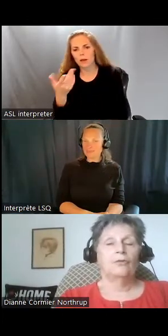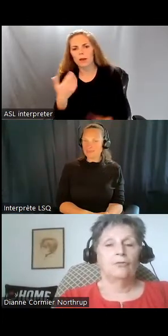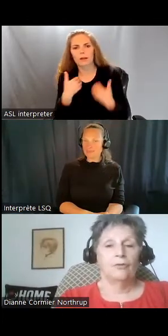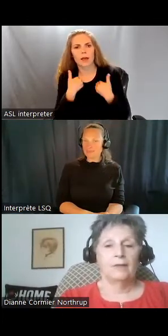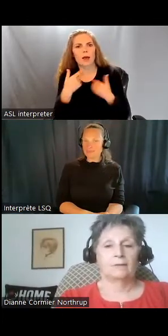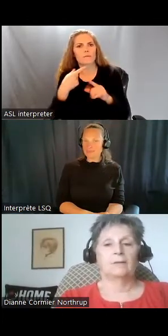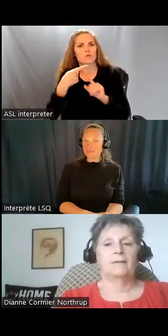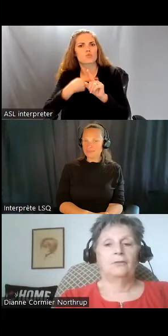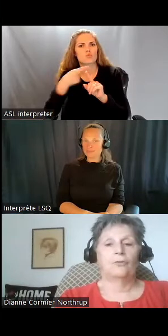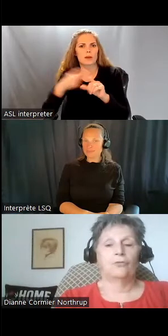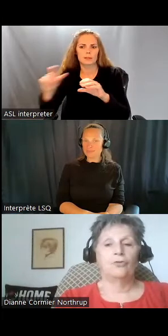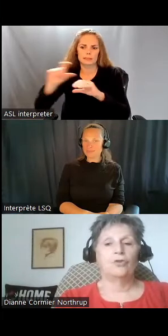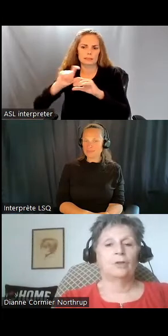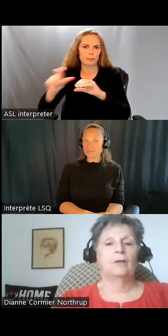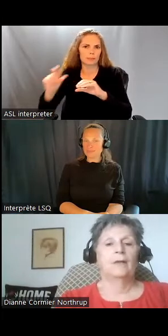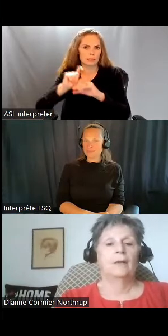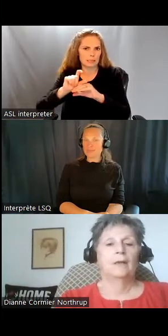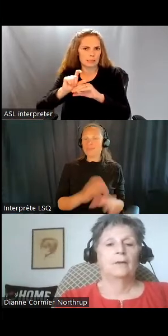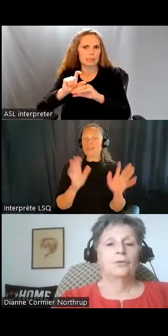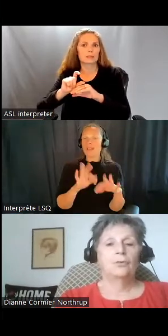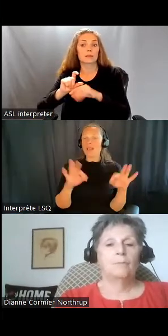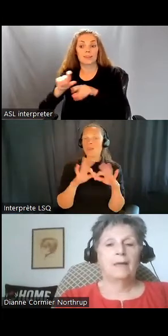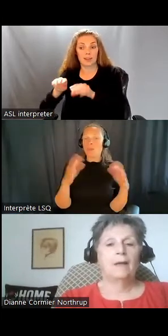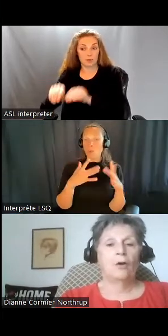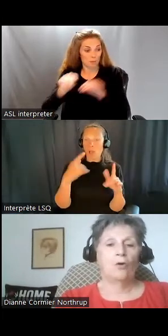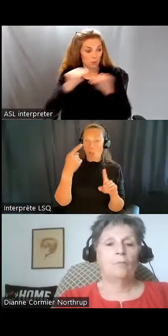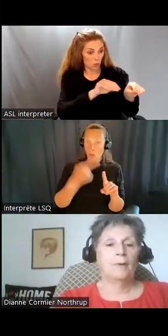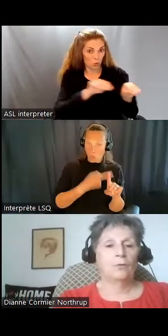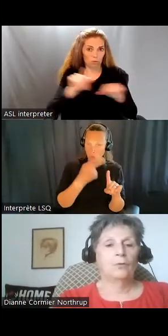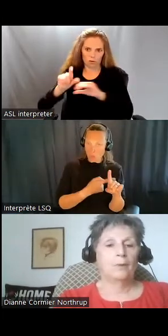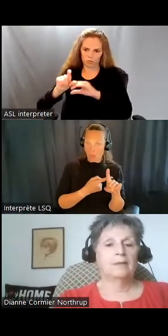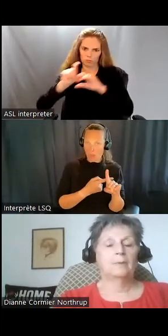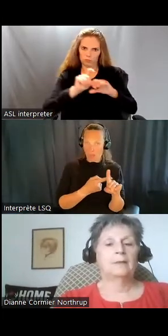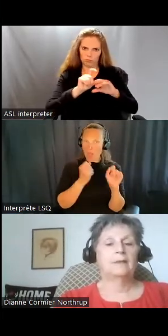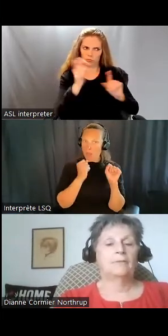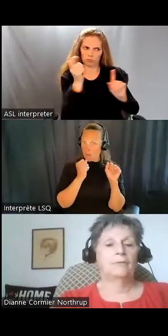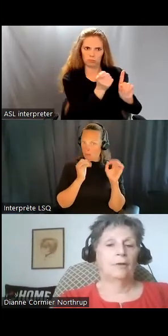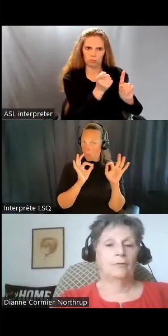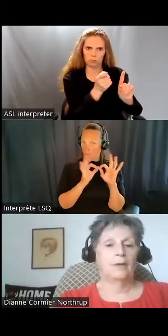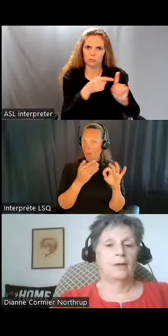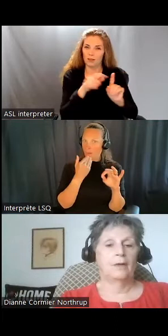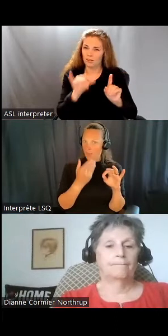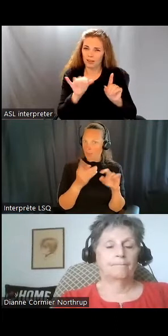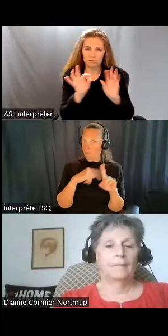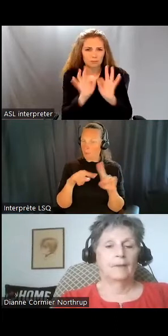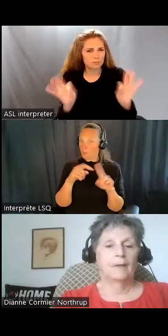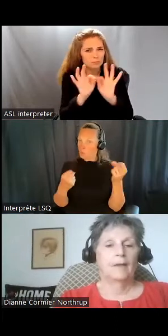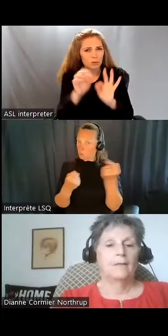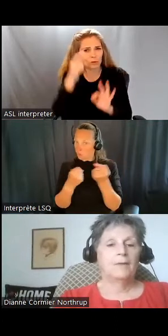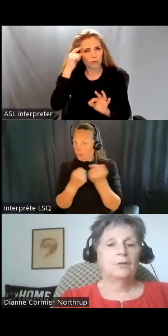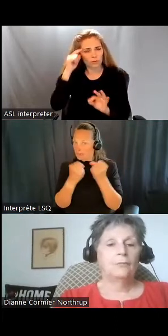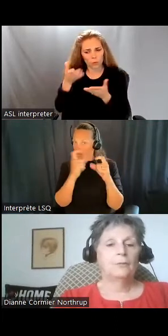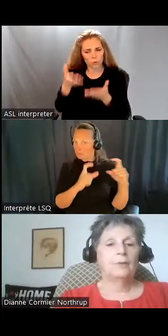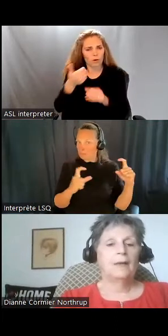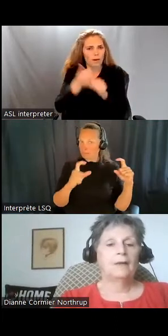des logements abordables avec des aides. Ça, c'est crucial pour que ce soit une possibilité pour